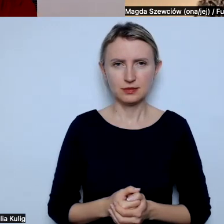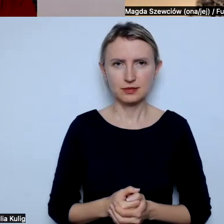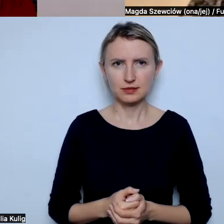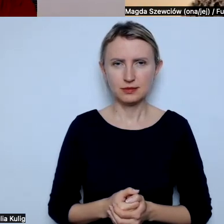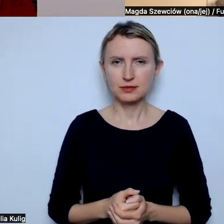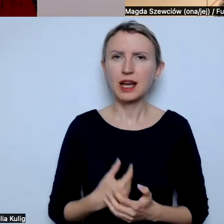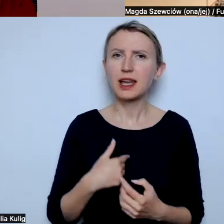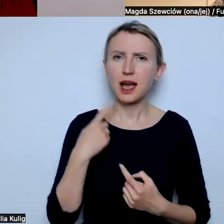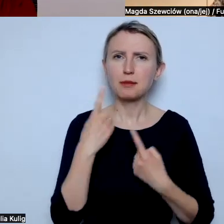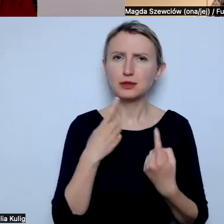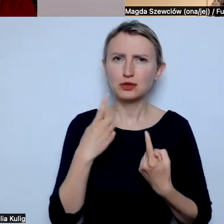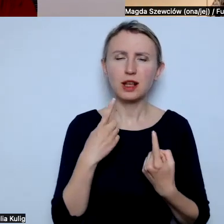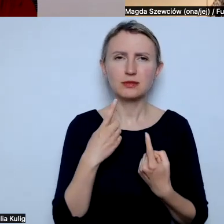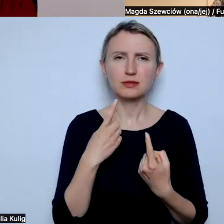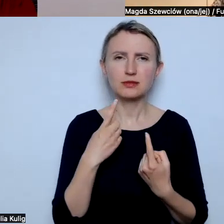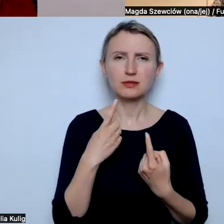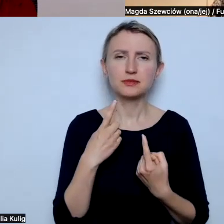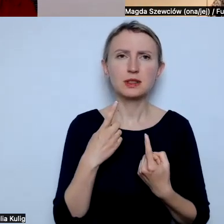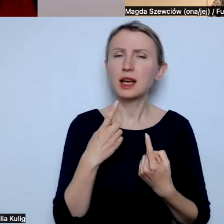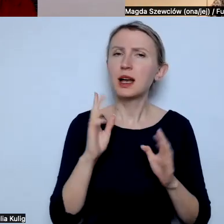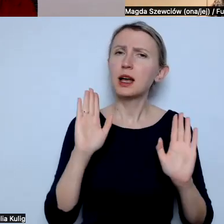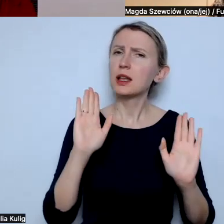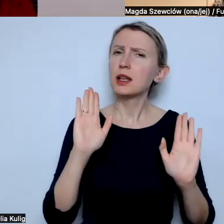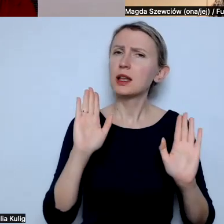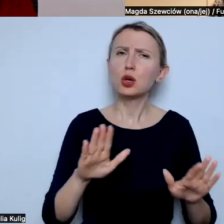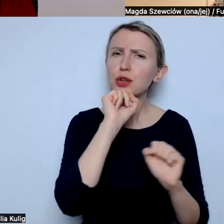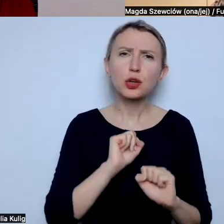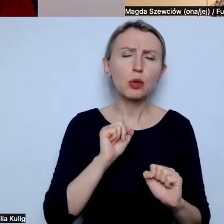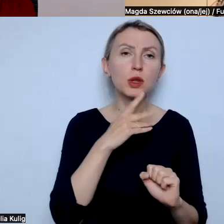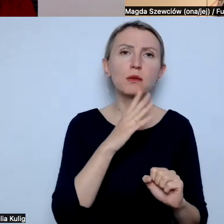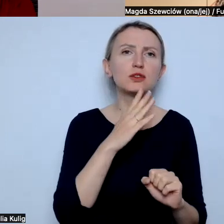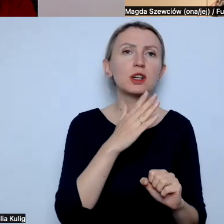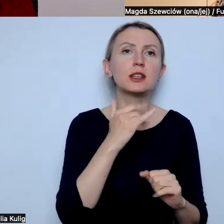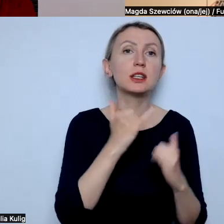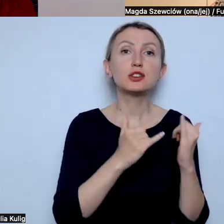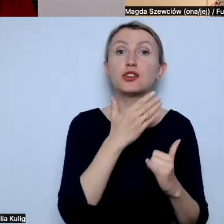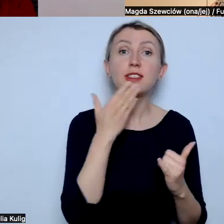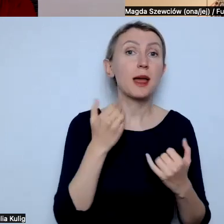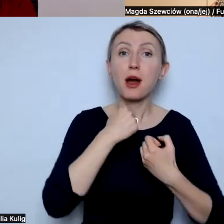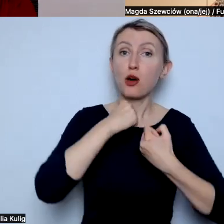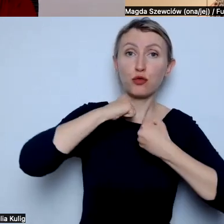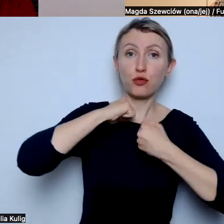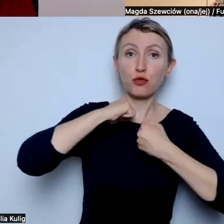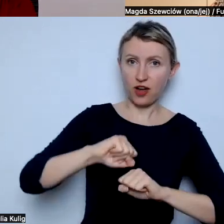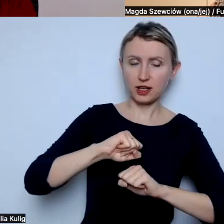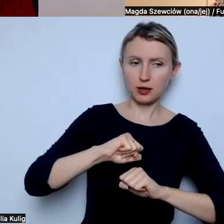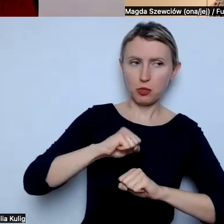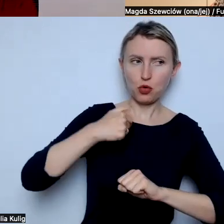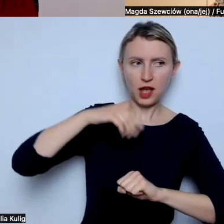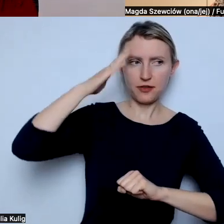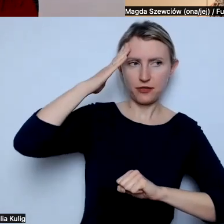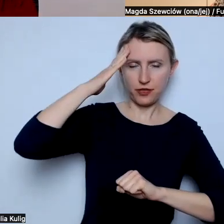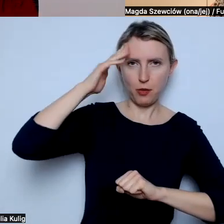Ja myślę, że znowu nie rozliczam nikogo, jeśli nie ma odwagi zaatakować, bo tyle wiemy o sobie, ile nas sprawdzono.